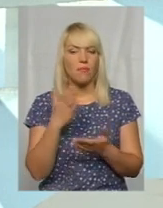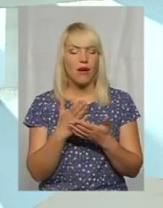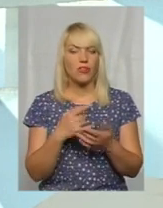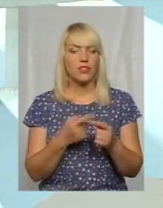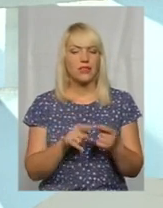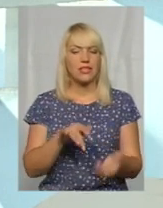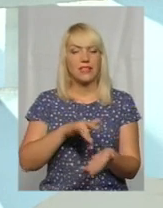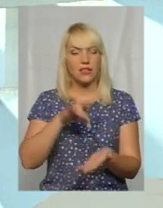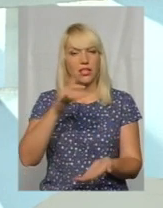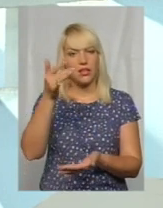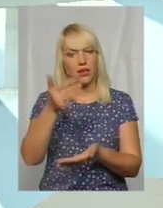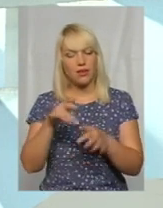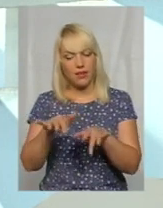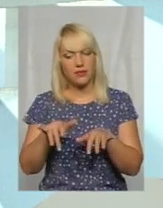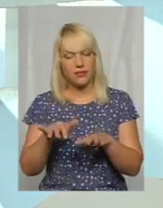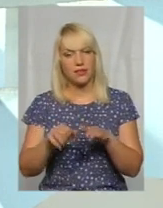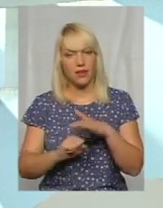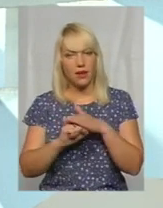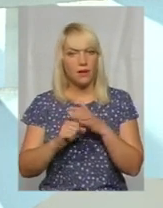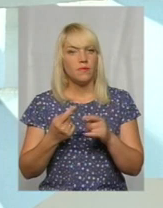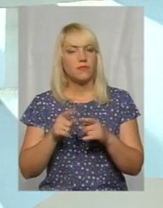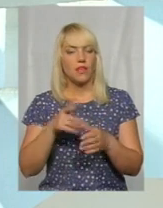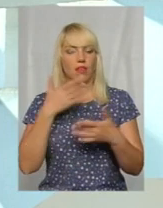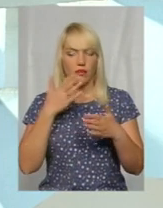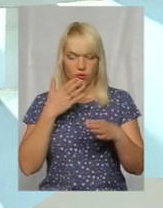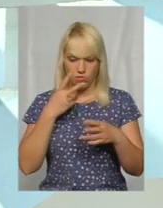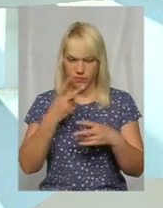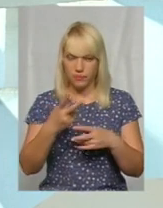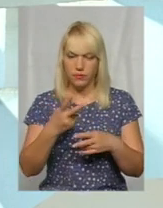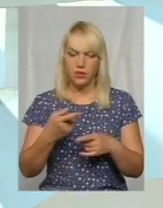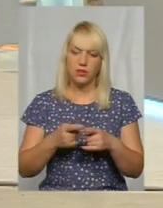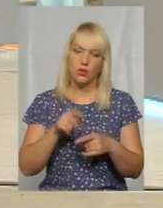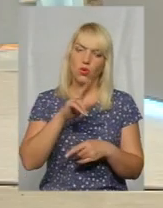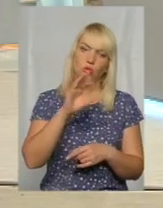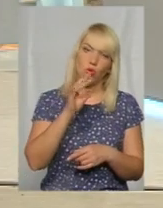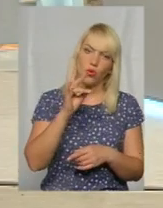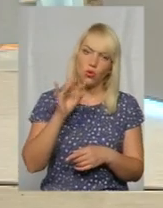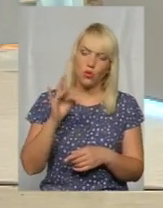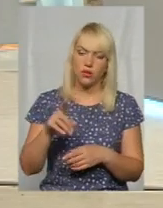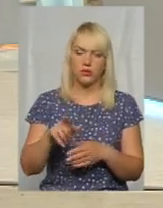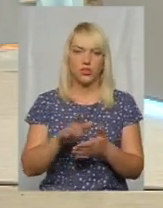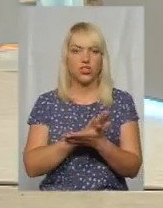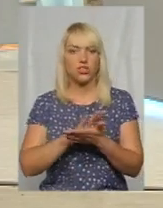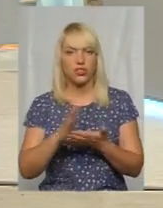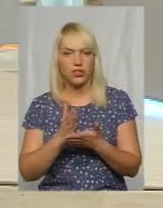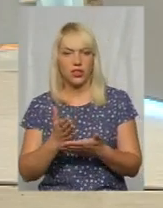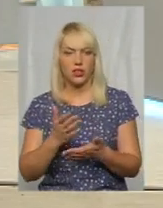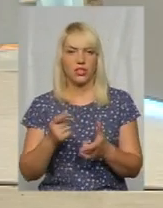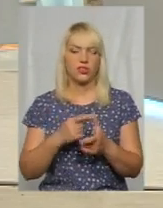централізований реєстр, базу даних, то вони можуть зразу війти і бачити, чи він є донором, чи він є обстежений, чи не